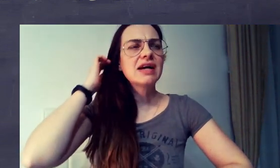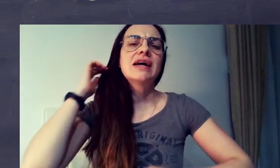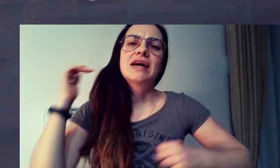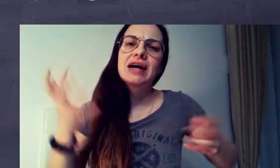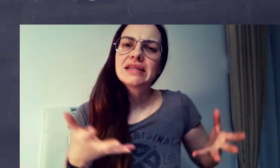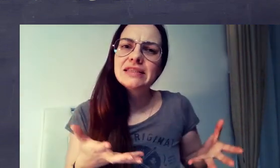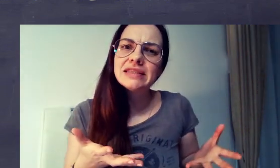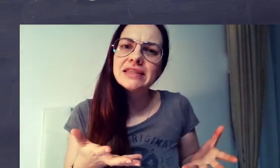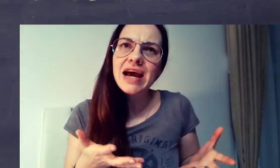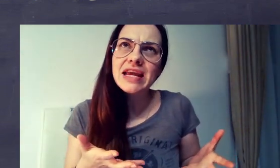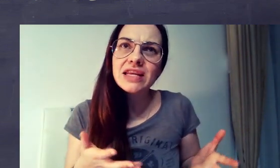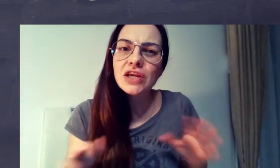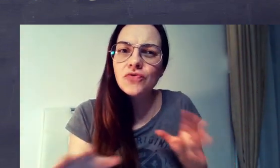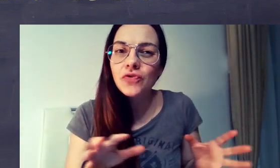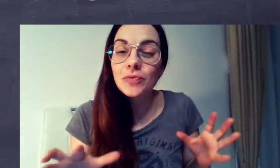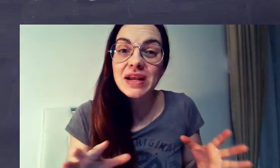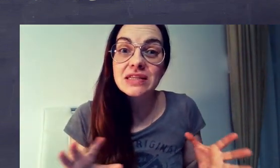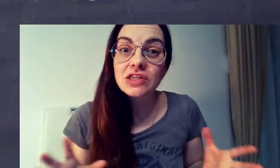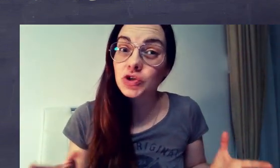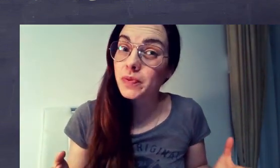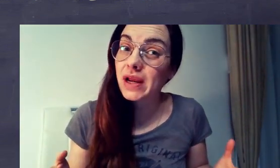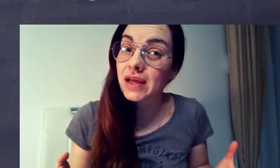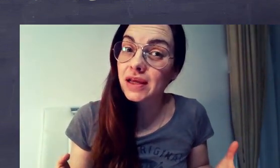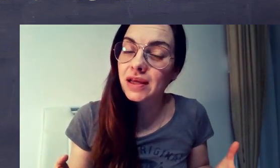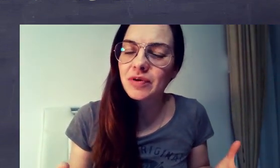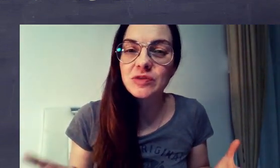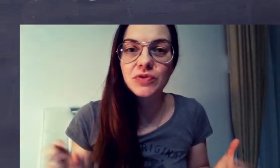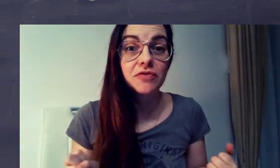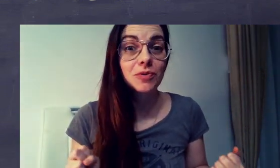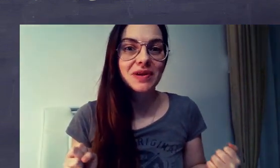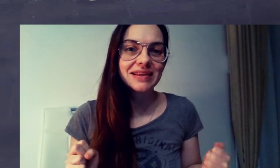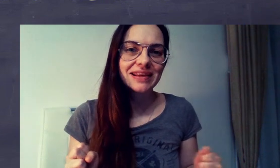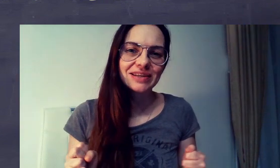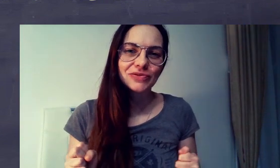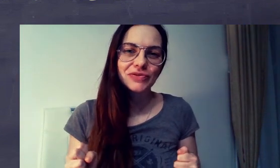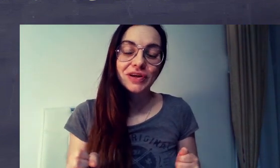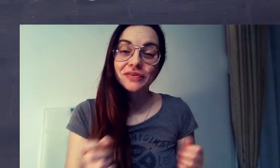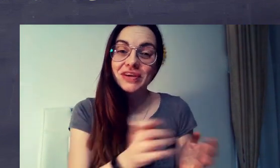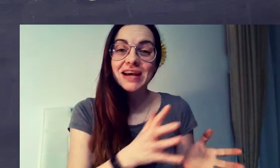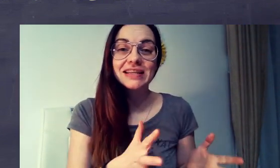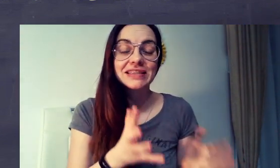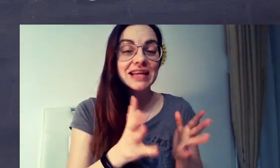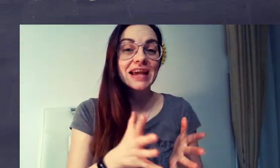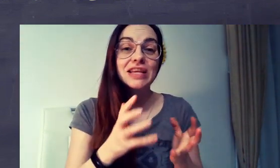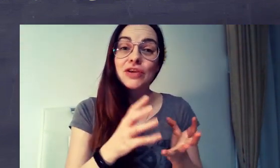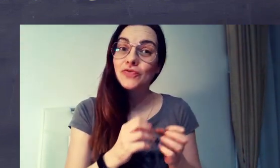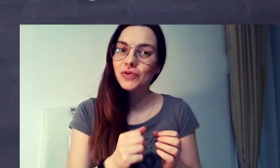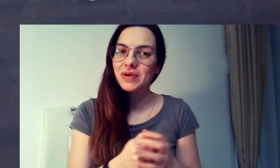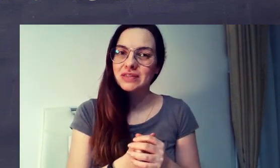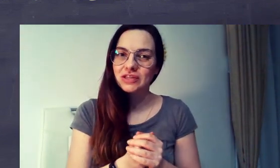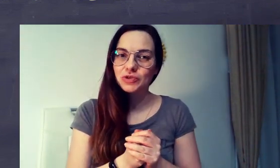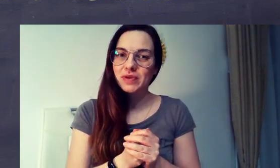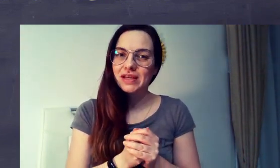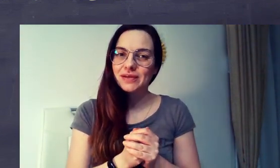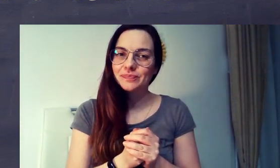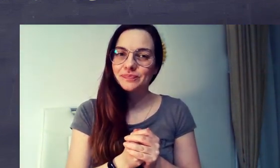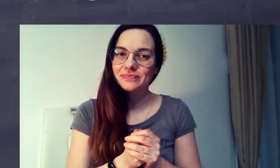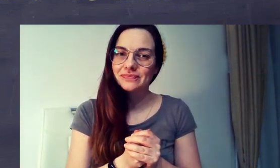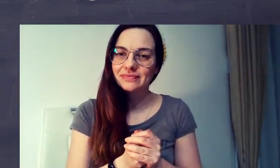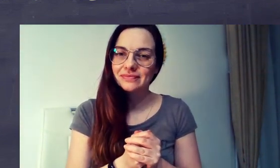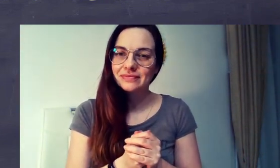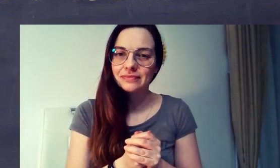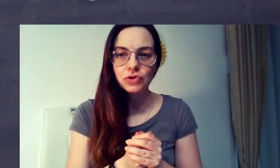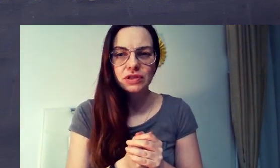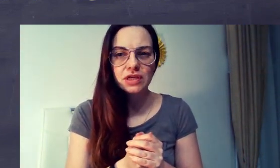Wir hatten ein informelles Gespräch. Wir hatten ein informelles Gespräch.